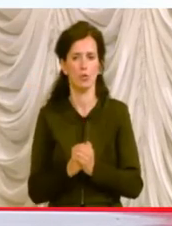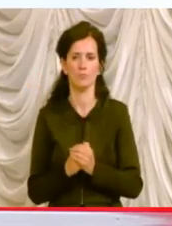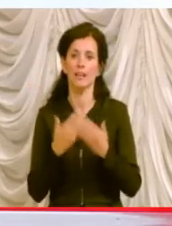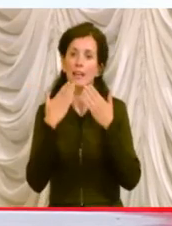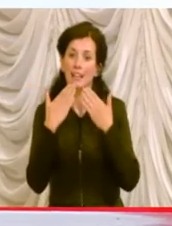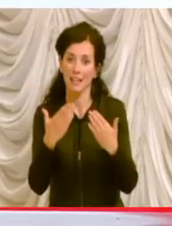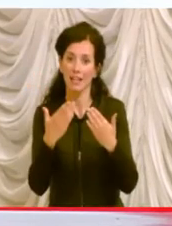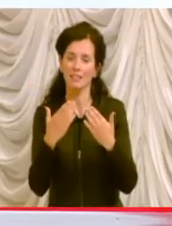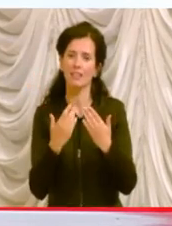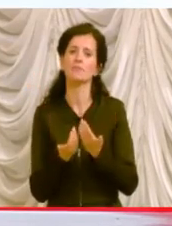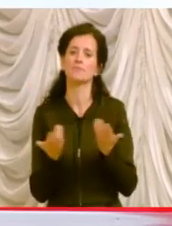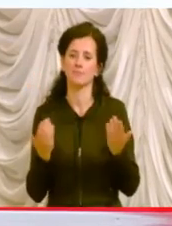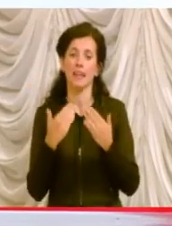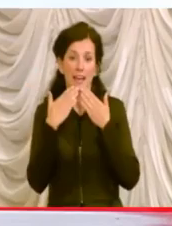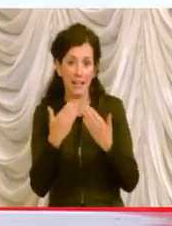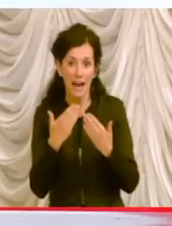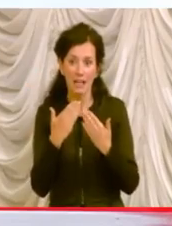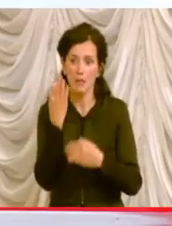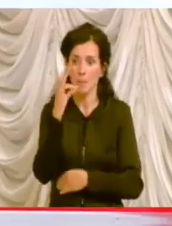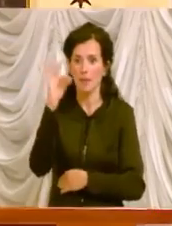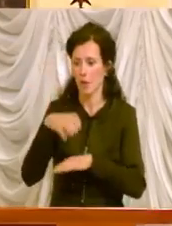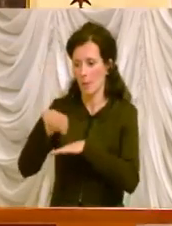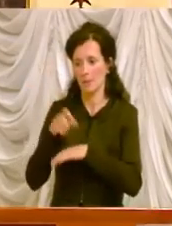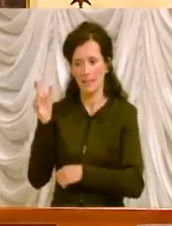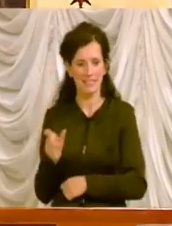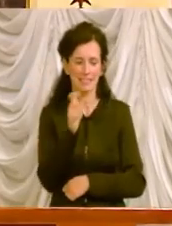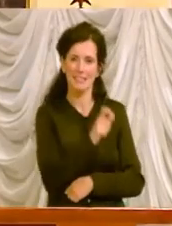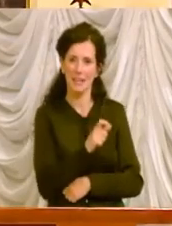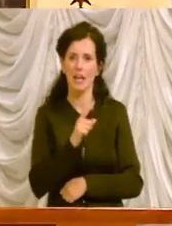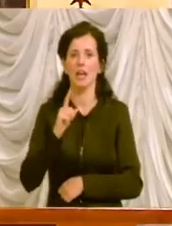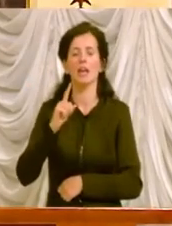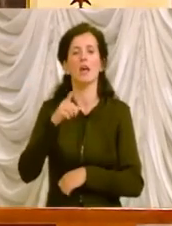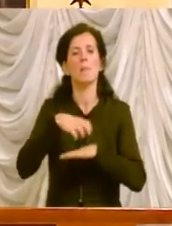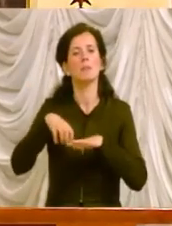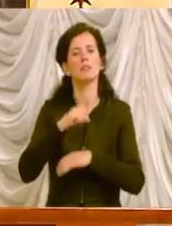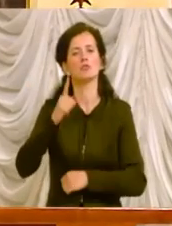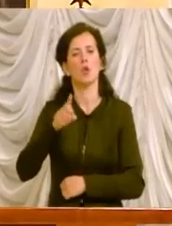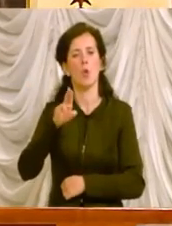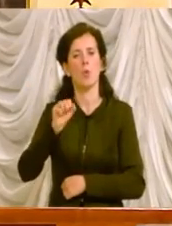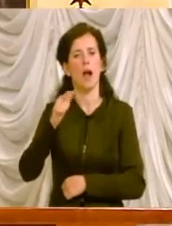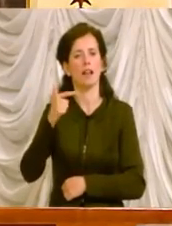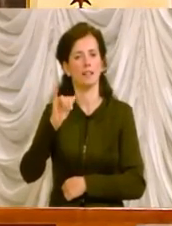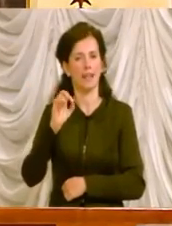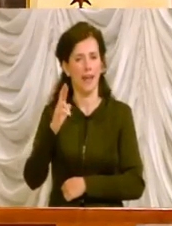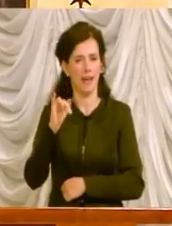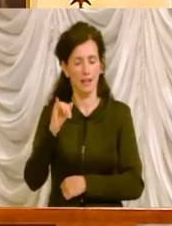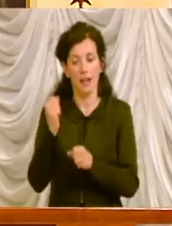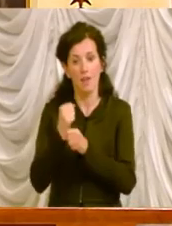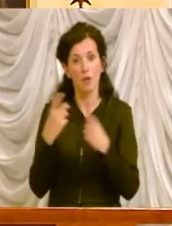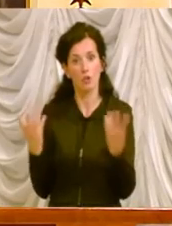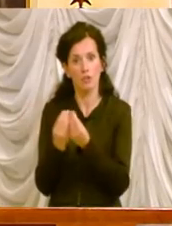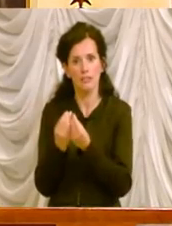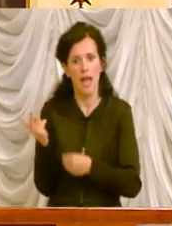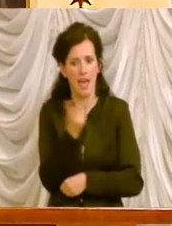ringraziamo, vi ringrazio in particolare le Ministre, il Ministro Galtieri che ha lavorato anche con loro per questo importante